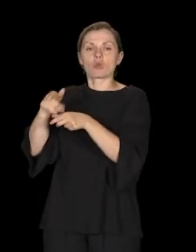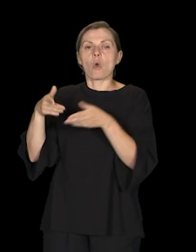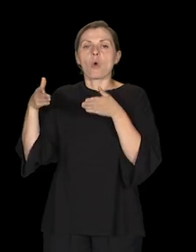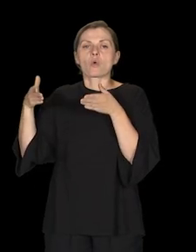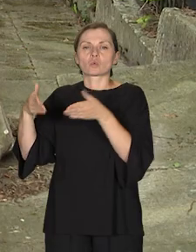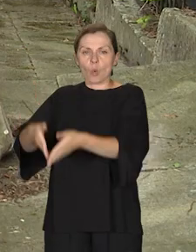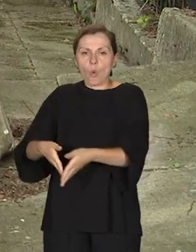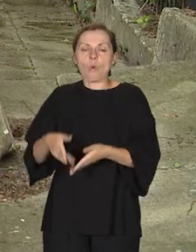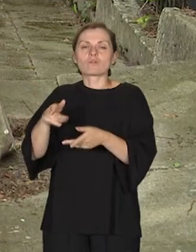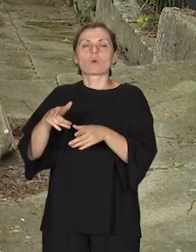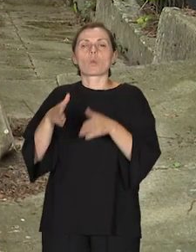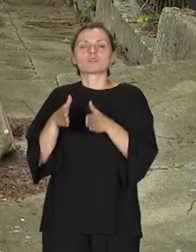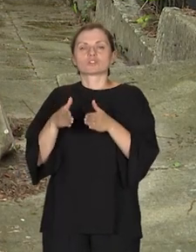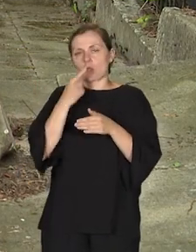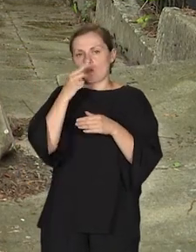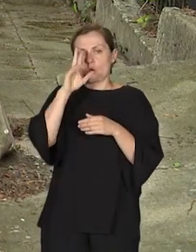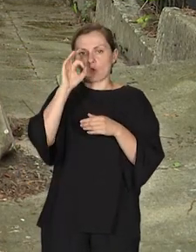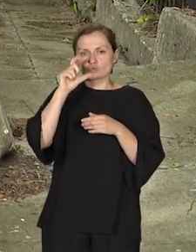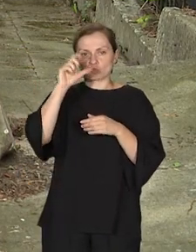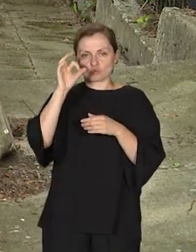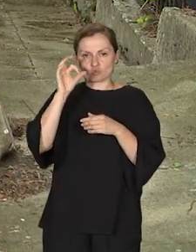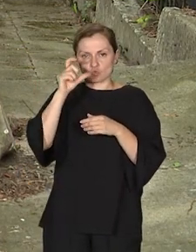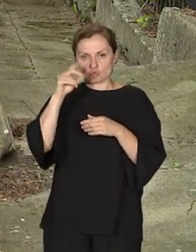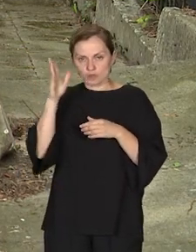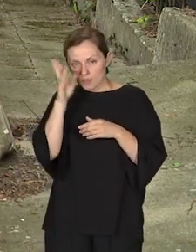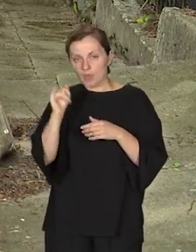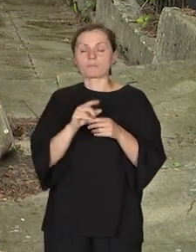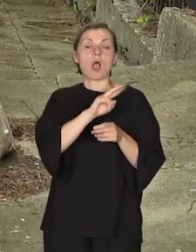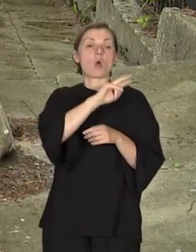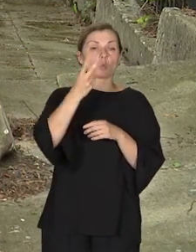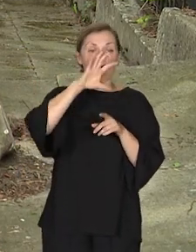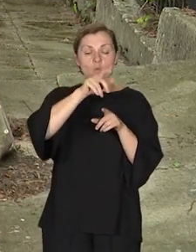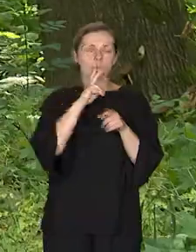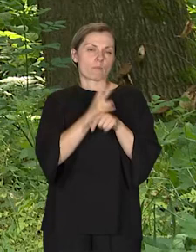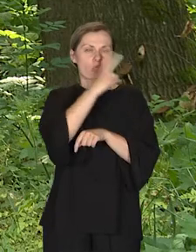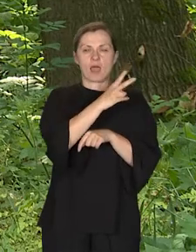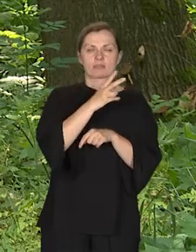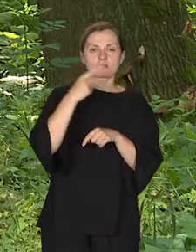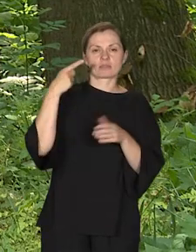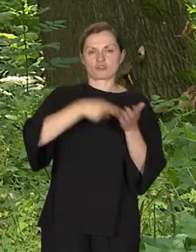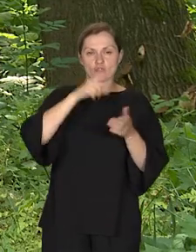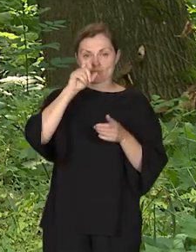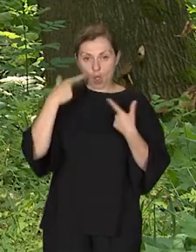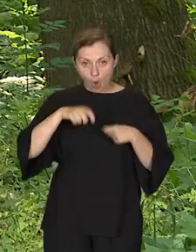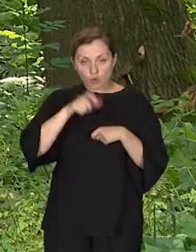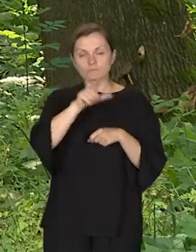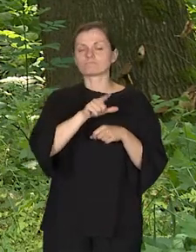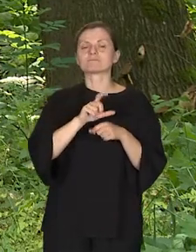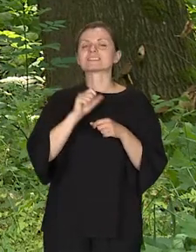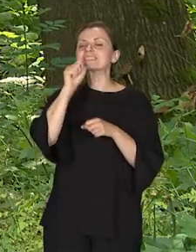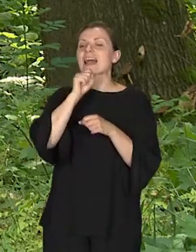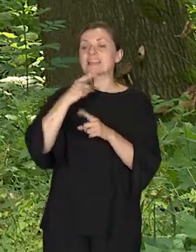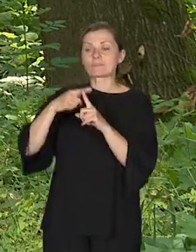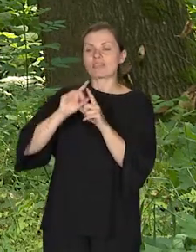ulicy Kościuszki. Drugą grupą, to było ponad 1200 osób, wywieźli za stary